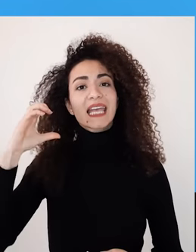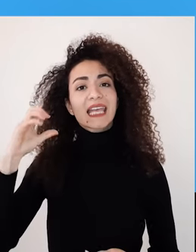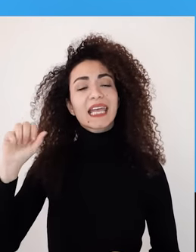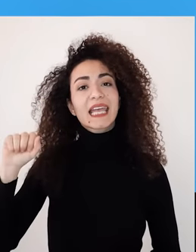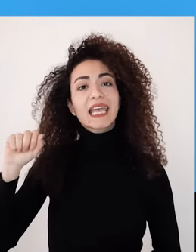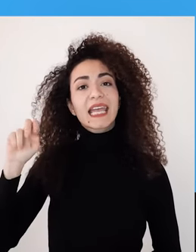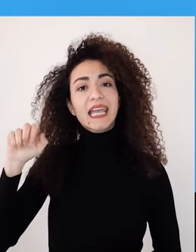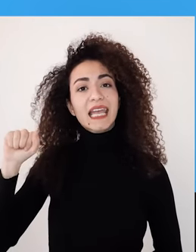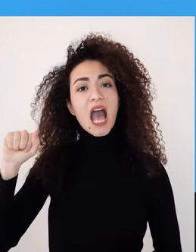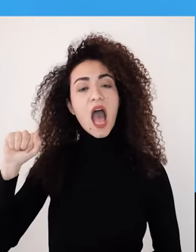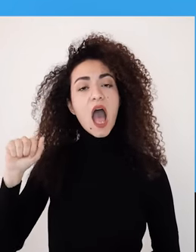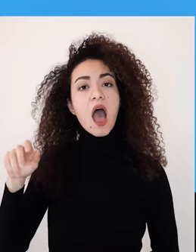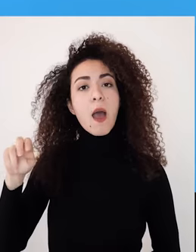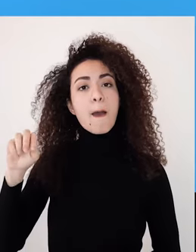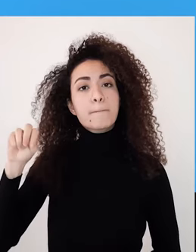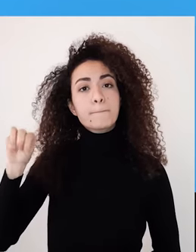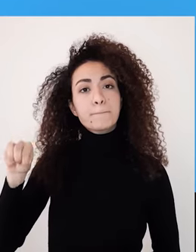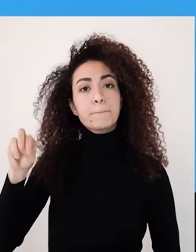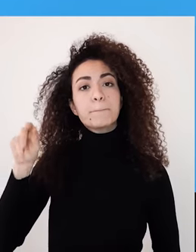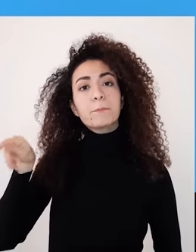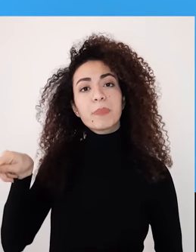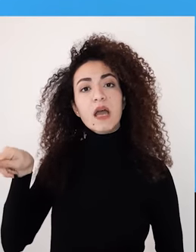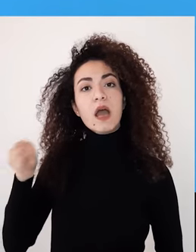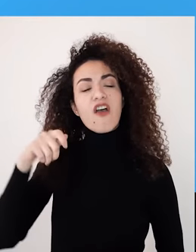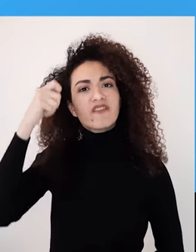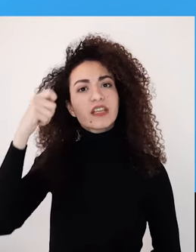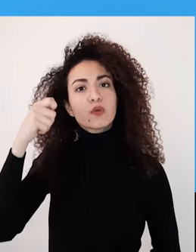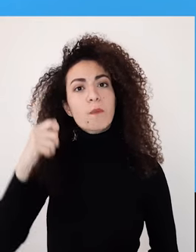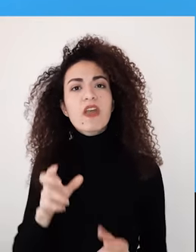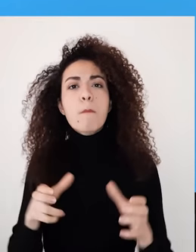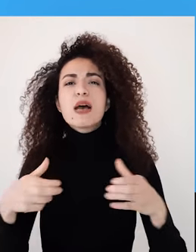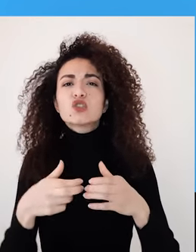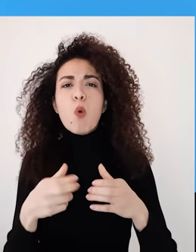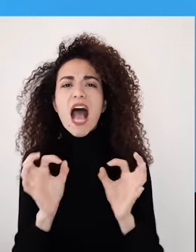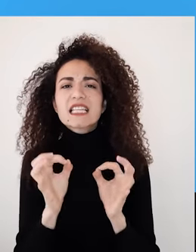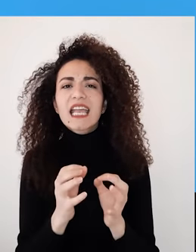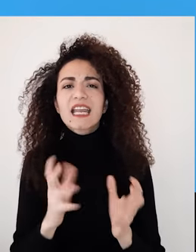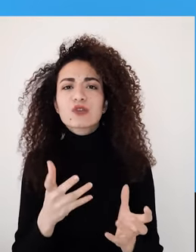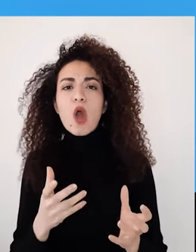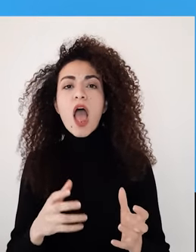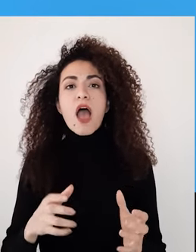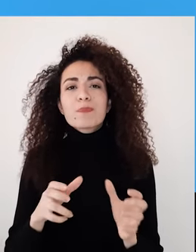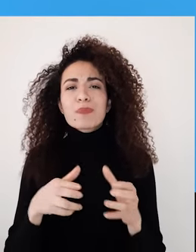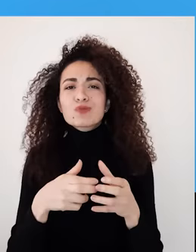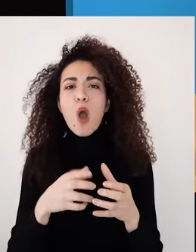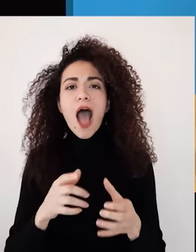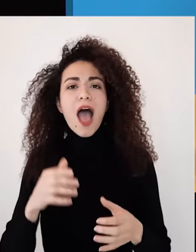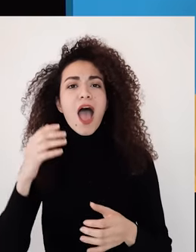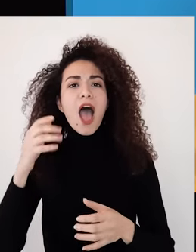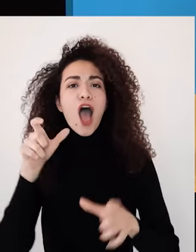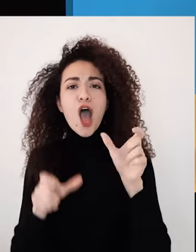اللي كان يهمشهم على عدة أصعدي وبيشبه بشكل أو بآخر واقع عدة مجتمعات عربية بالوقت الحاضر